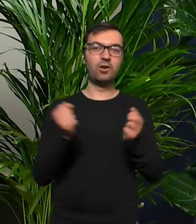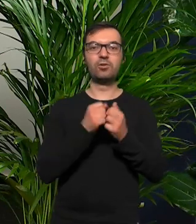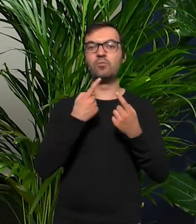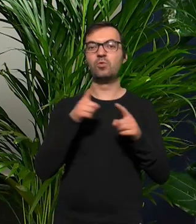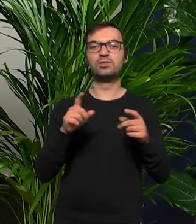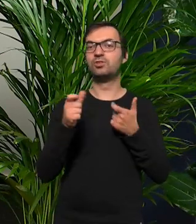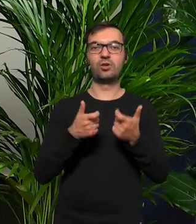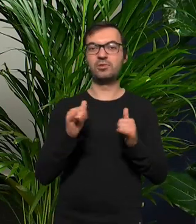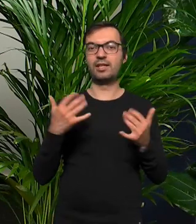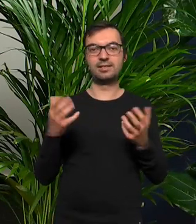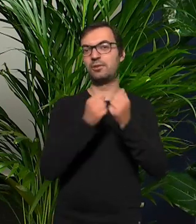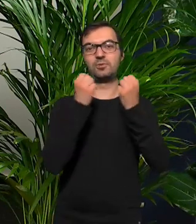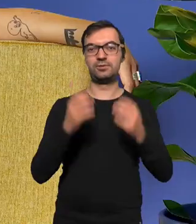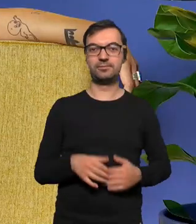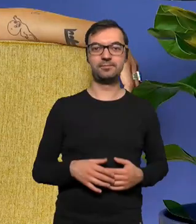muzycznych?